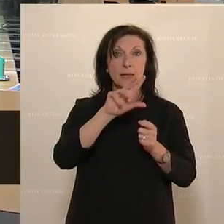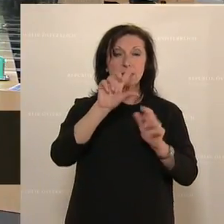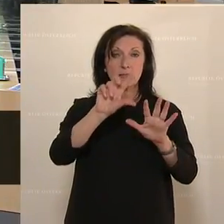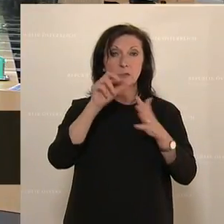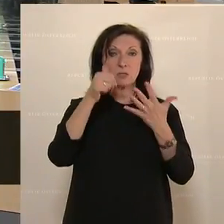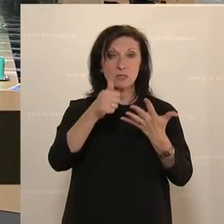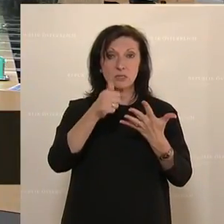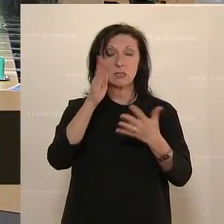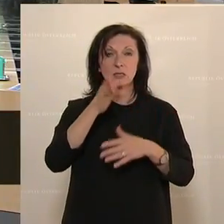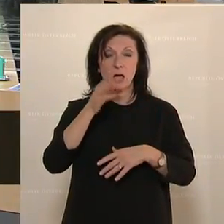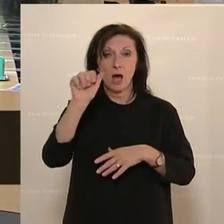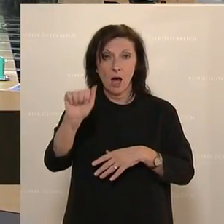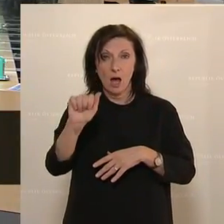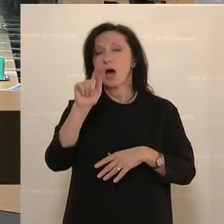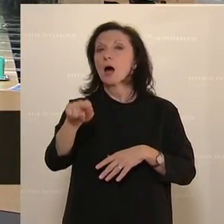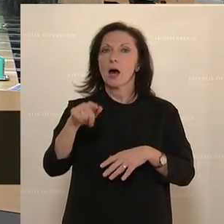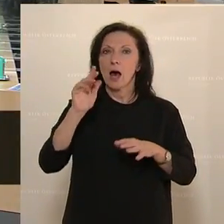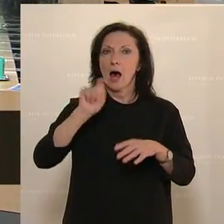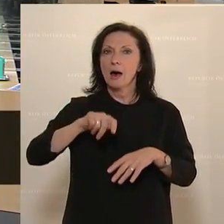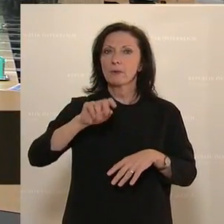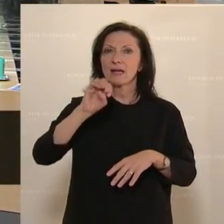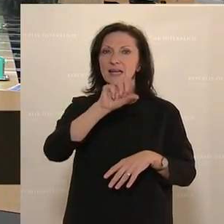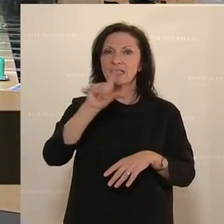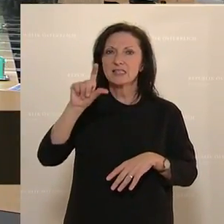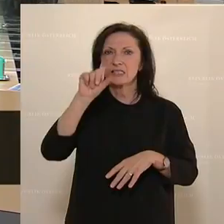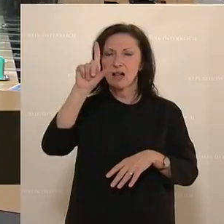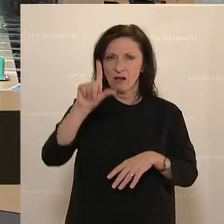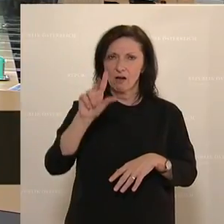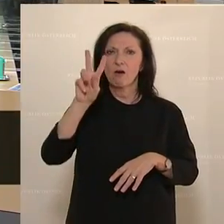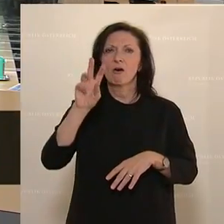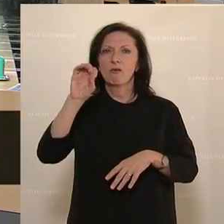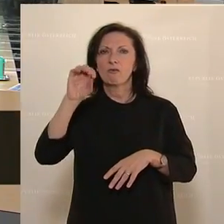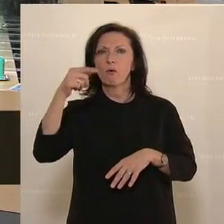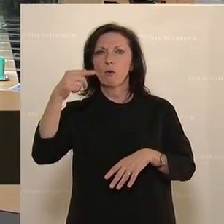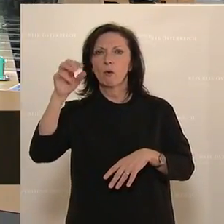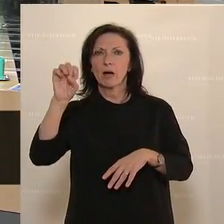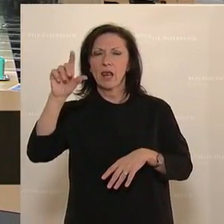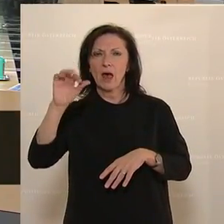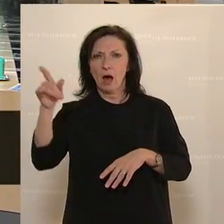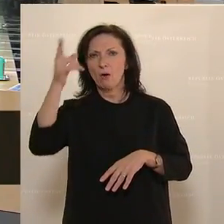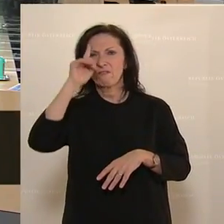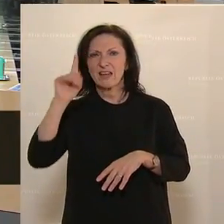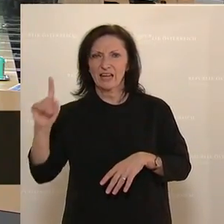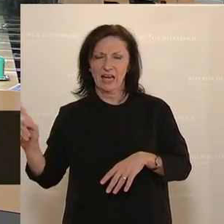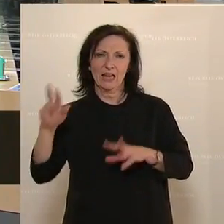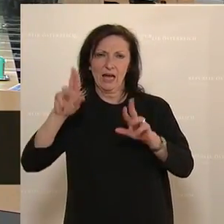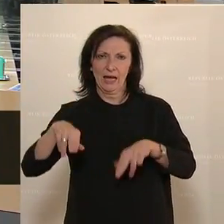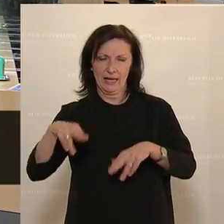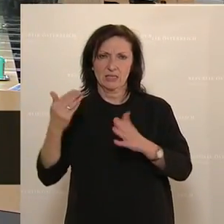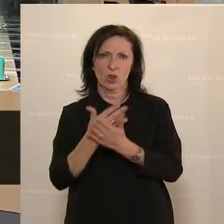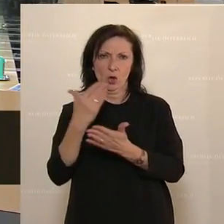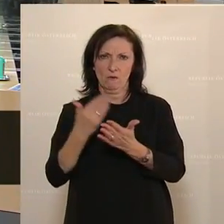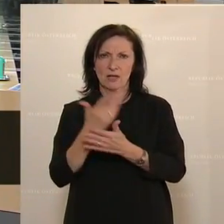kritisiert, dass die Regierung die notwendigen Schritte in diesem Bereich nicht weitaus früher gesetzt hätte. Einig sind sich die fünf